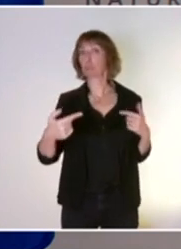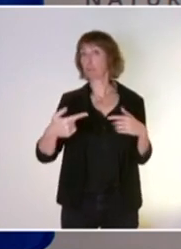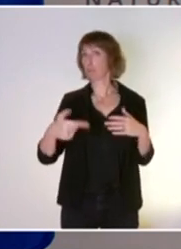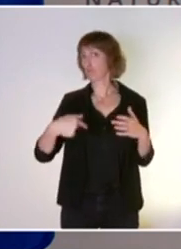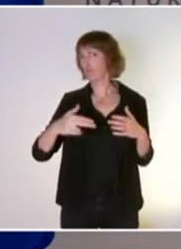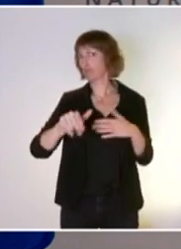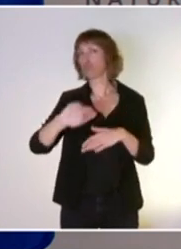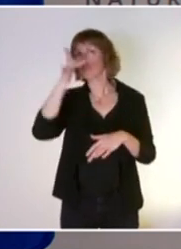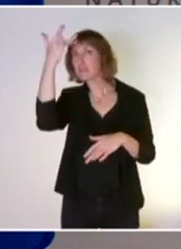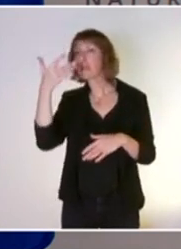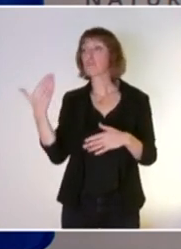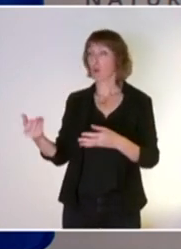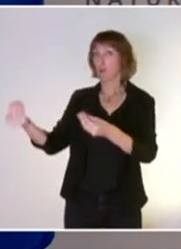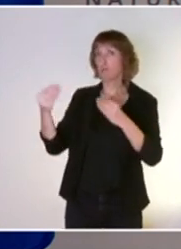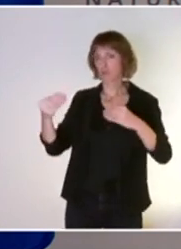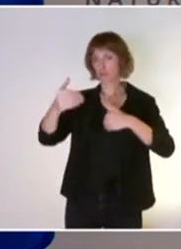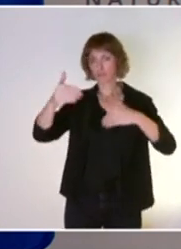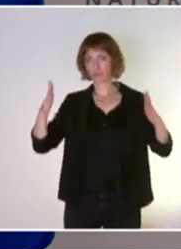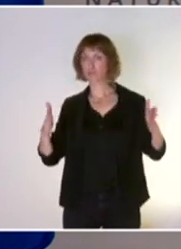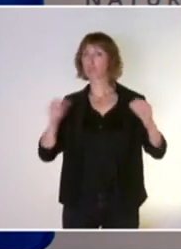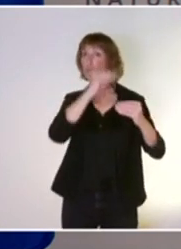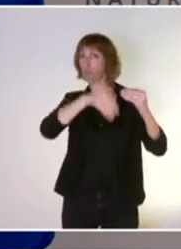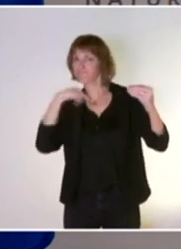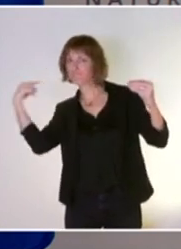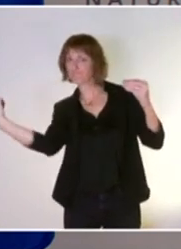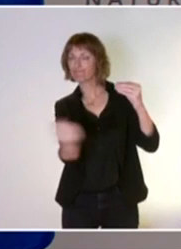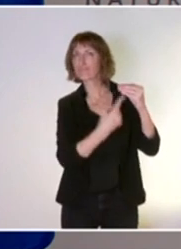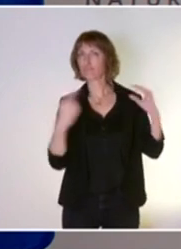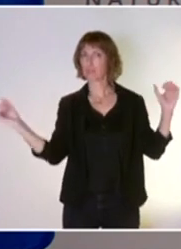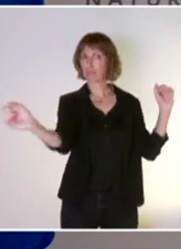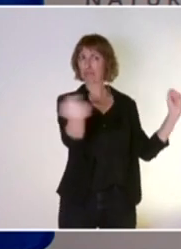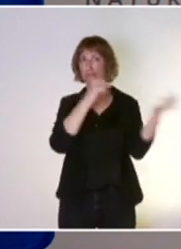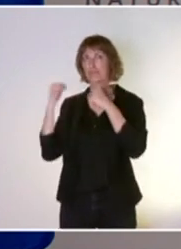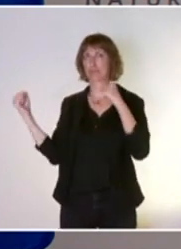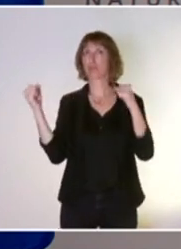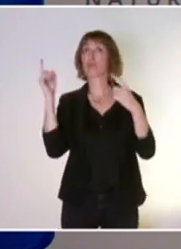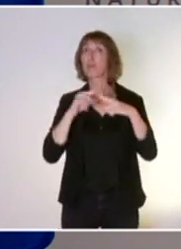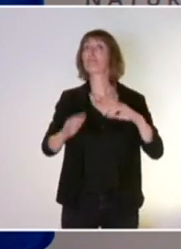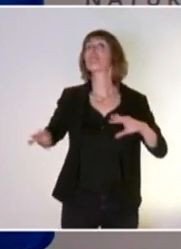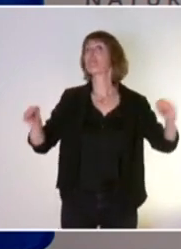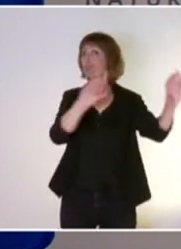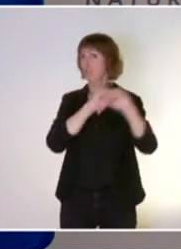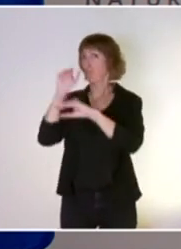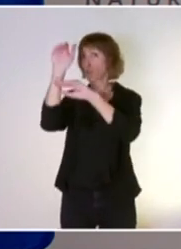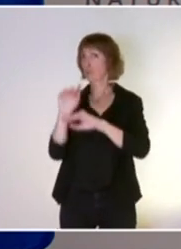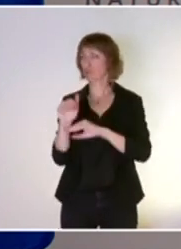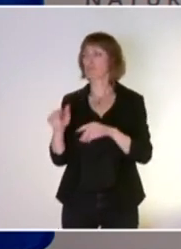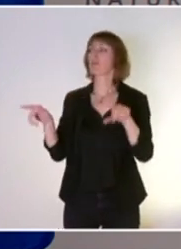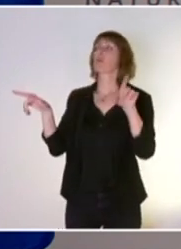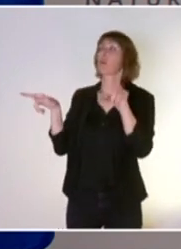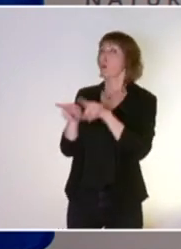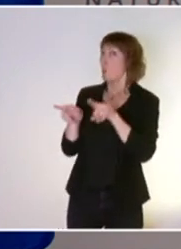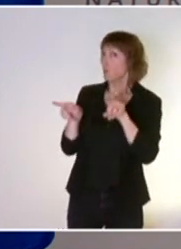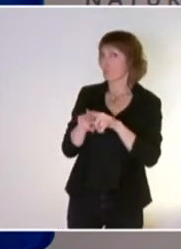nous redonnera ce cadre mondial pour la protection des espaces. Ensuite, nous avons longuement parlé également de